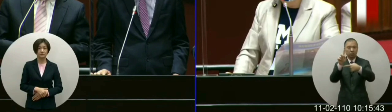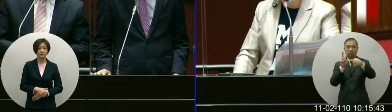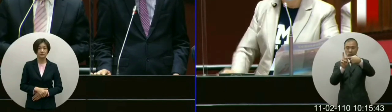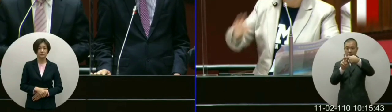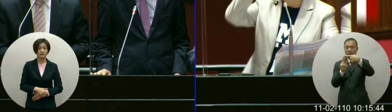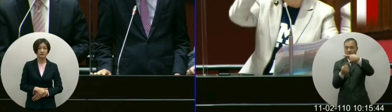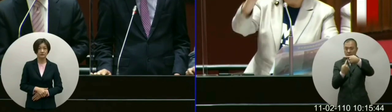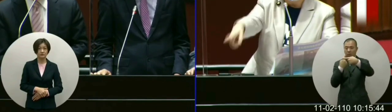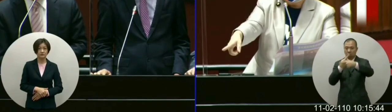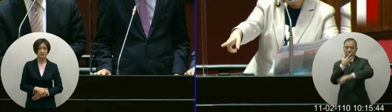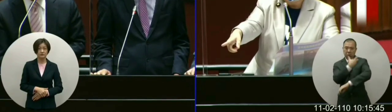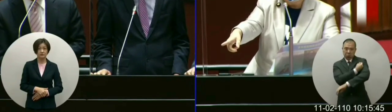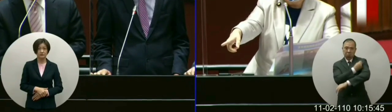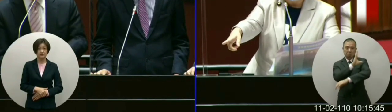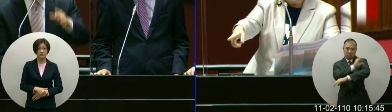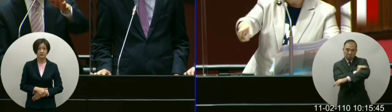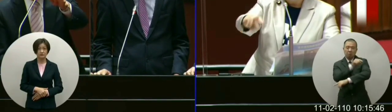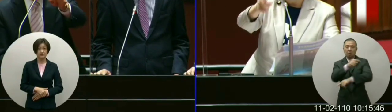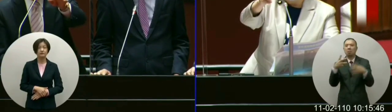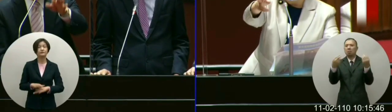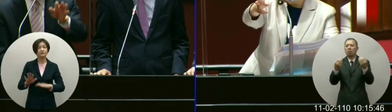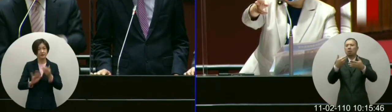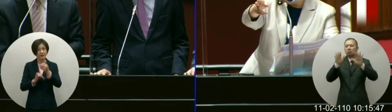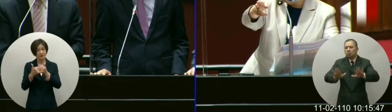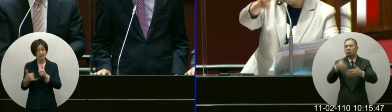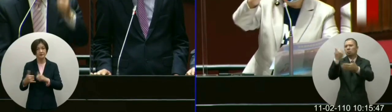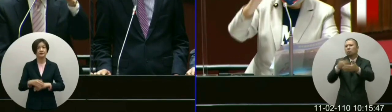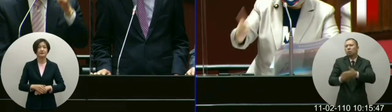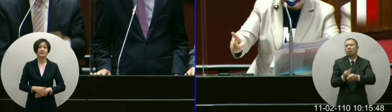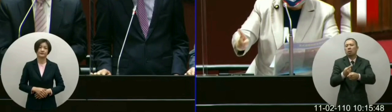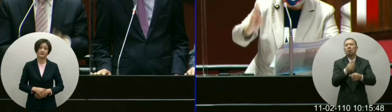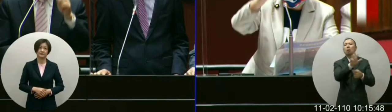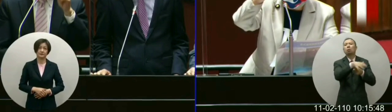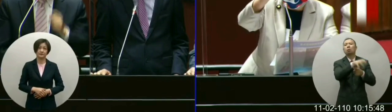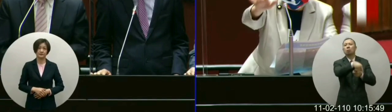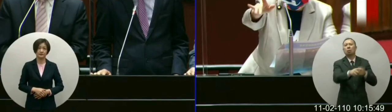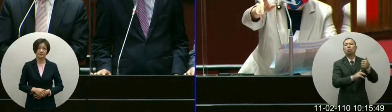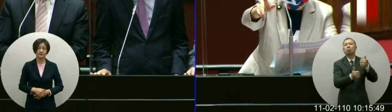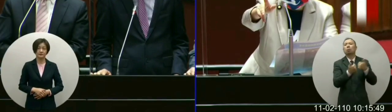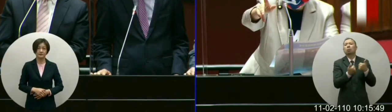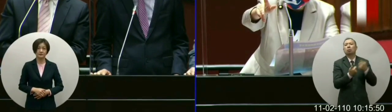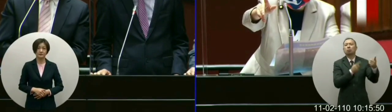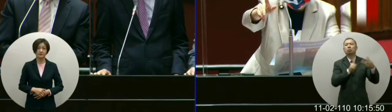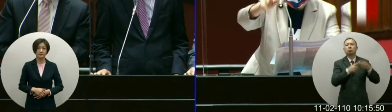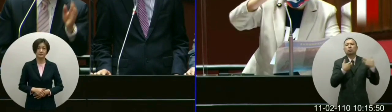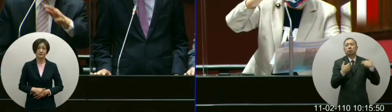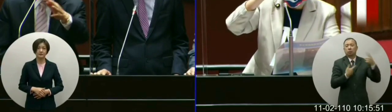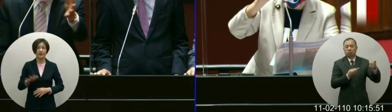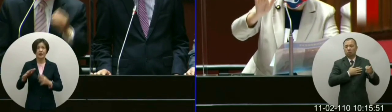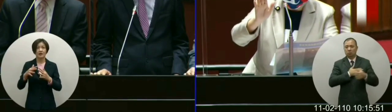多巴胺的猪肉而且他们也在递减男委会猪股也在旁边他们也在递减所以我们理性的来讨论